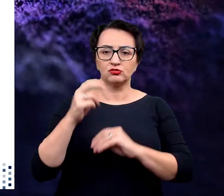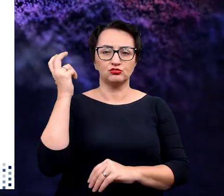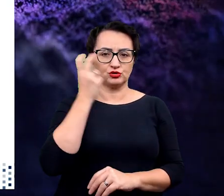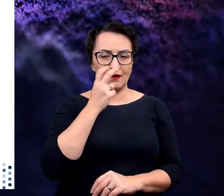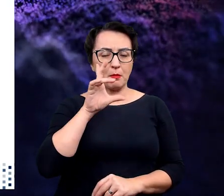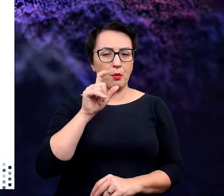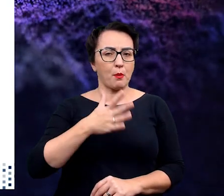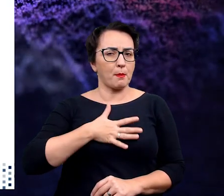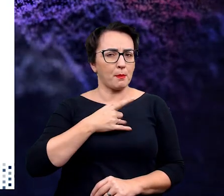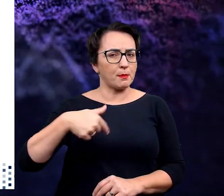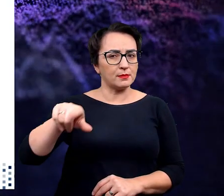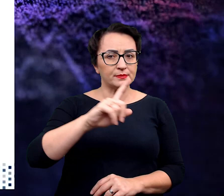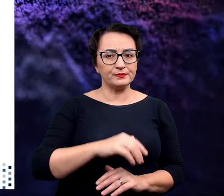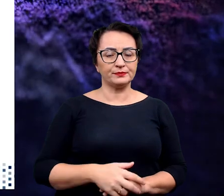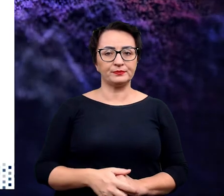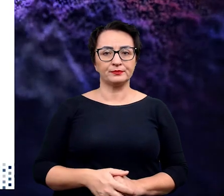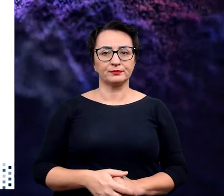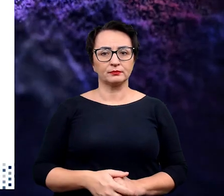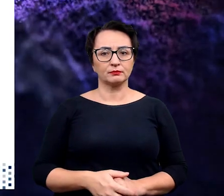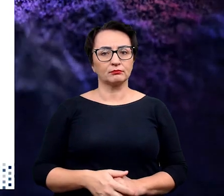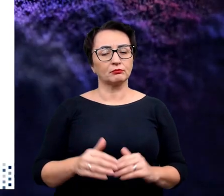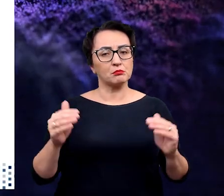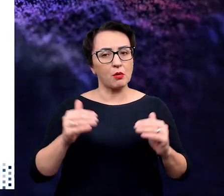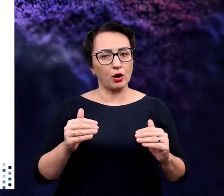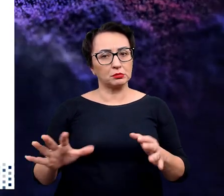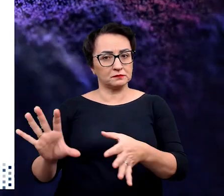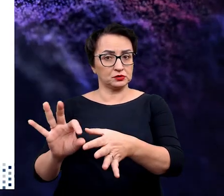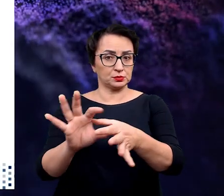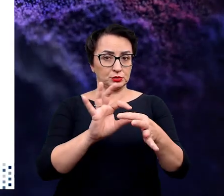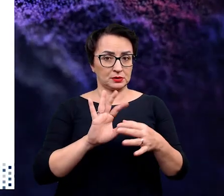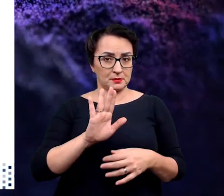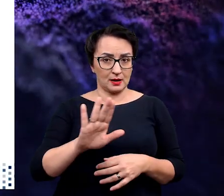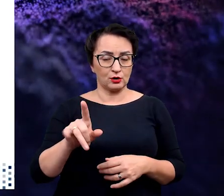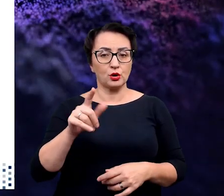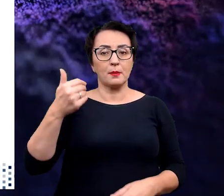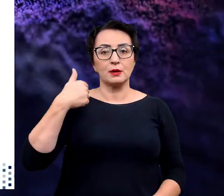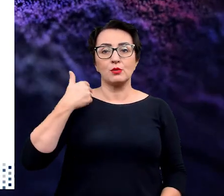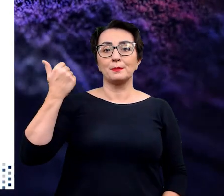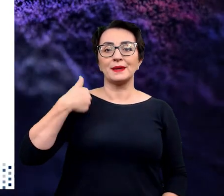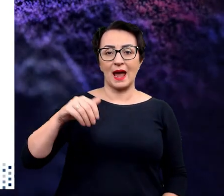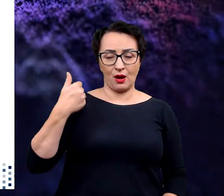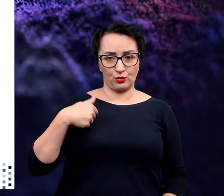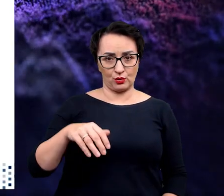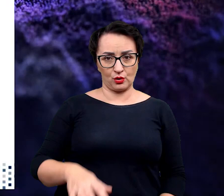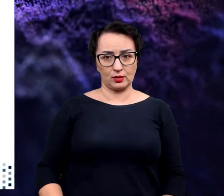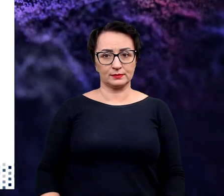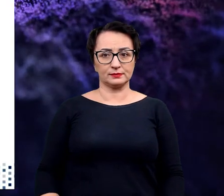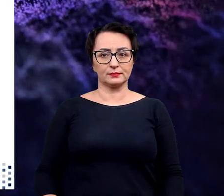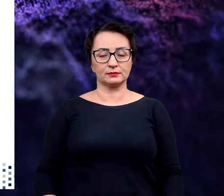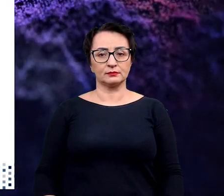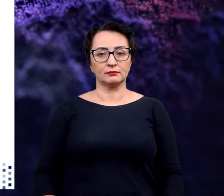które były najbardziej interesujące, bo wydawało się, że mogły mieć ze sobą coś wspólnego, a mianowicie to były białka,